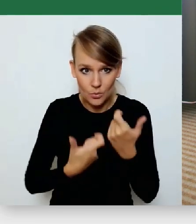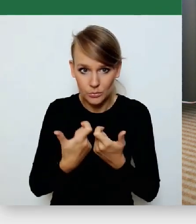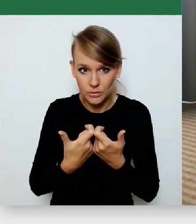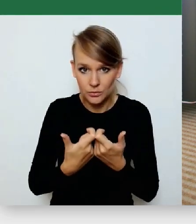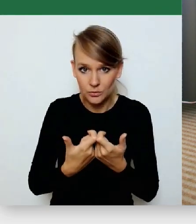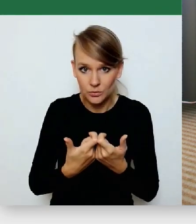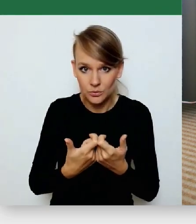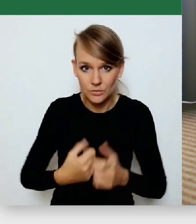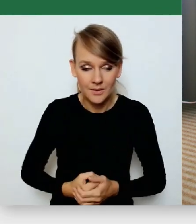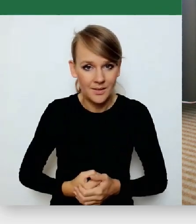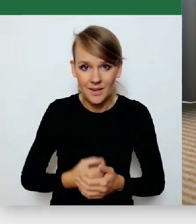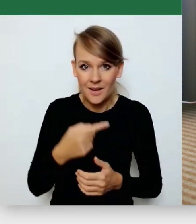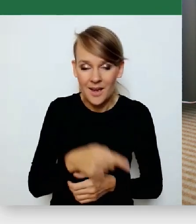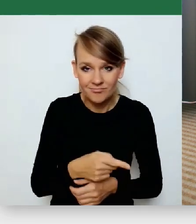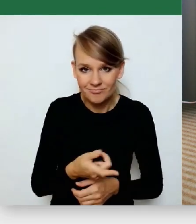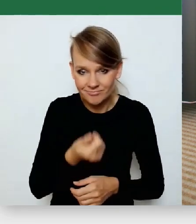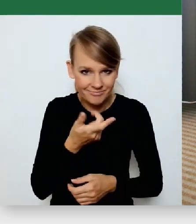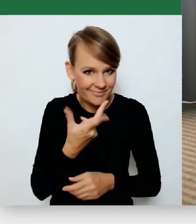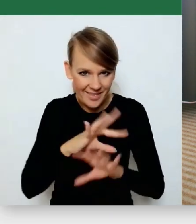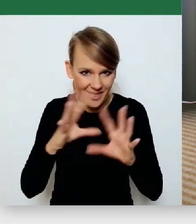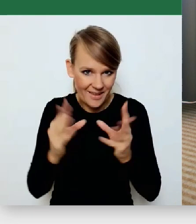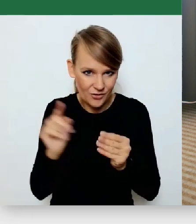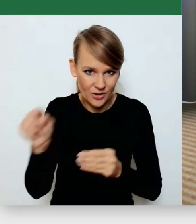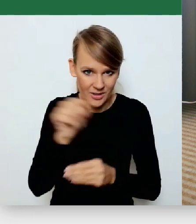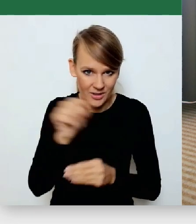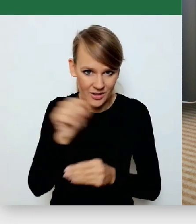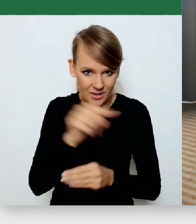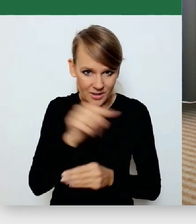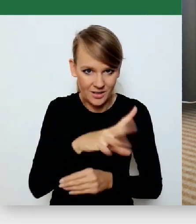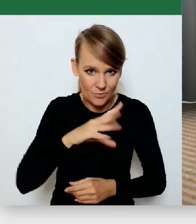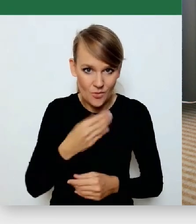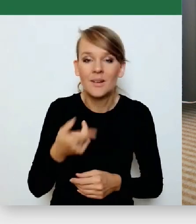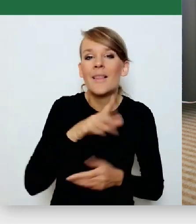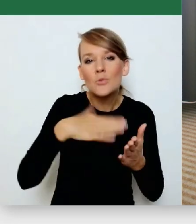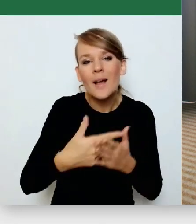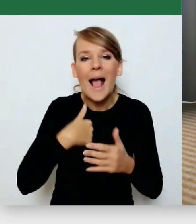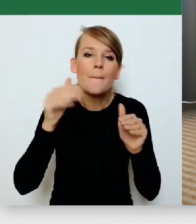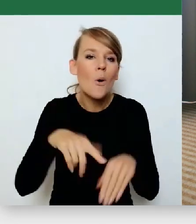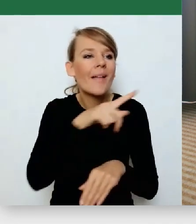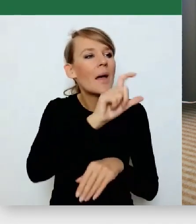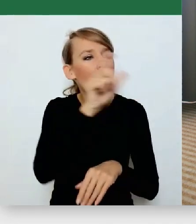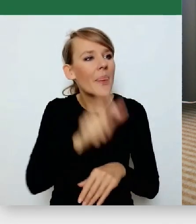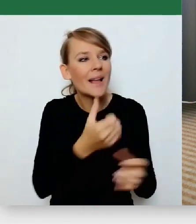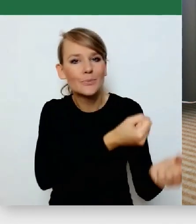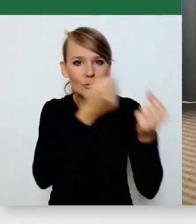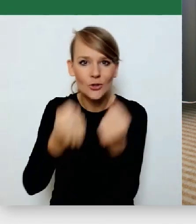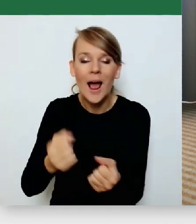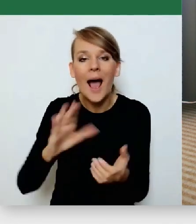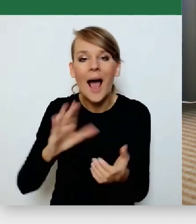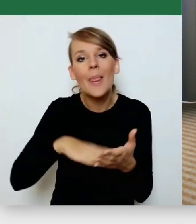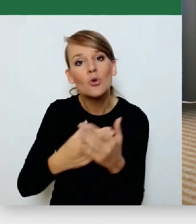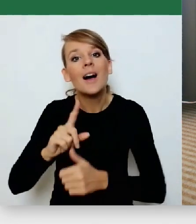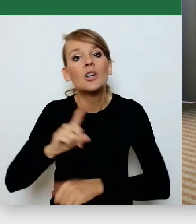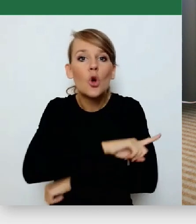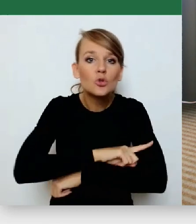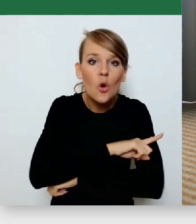informacje jest niewykonalne dla niektórych, bo ja tam z tego portu Zgdyń czy Zdańska sobie ten węgiel mogę przywieźć, ale do Sosnowca czy nawet do